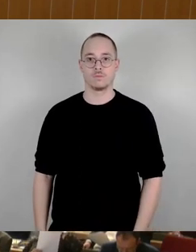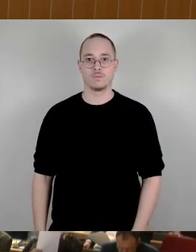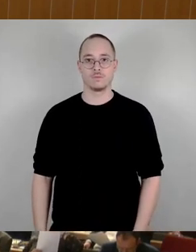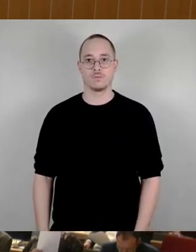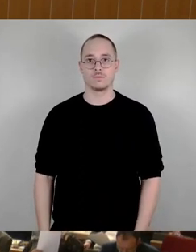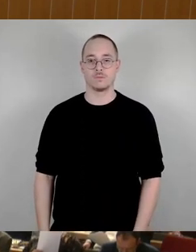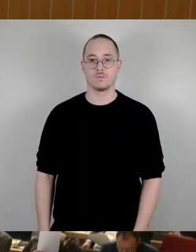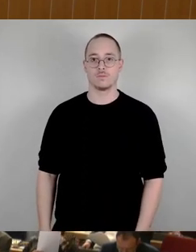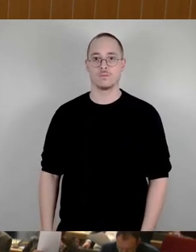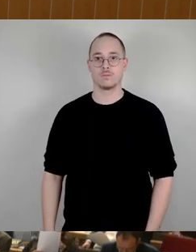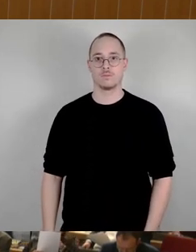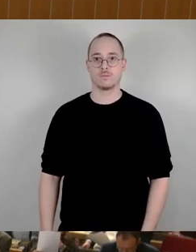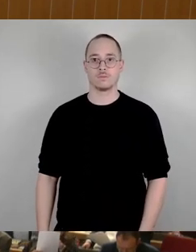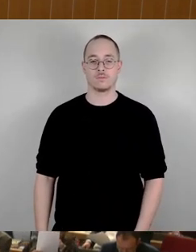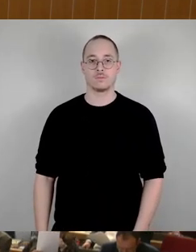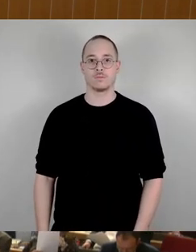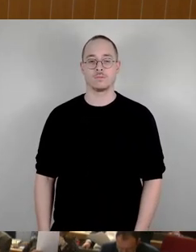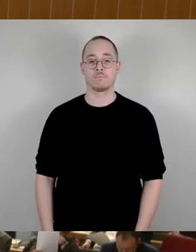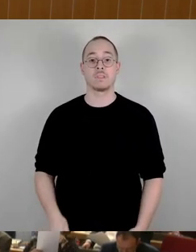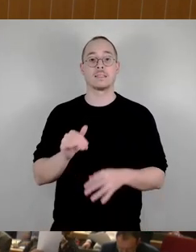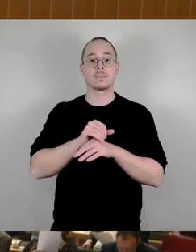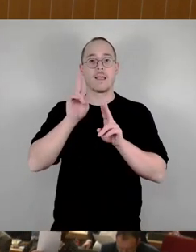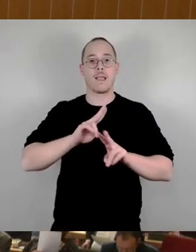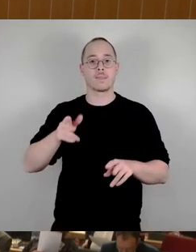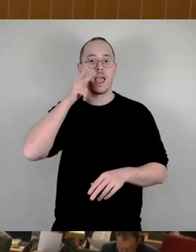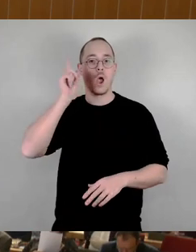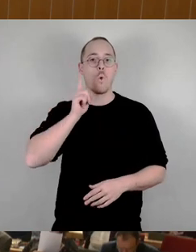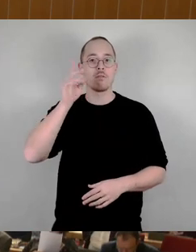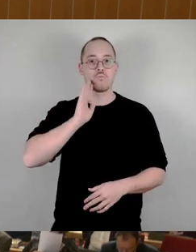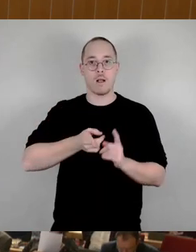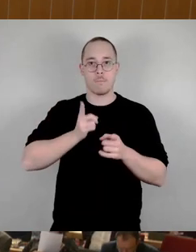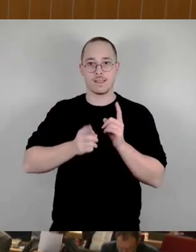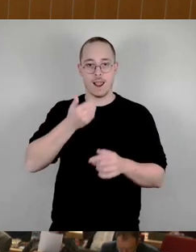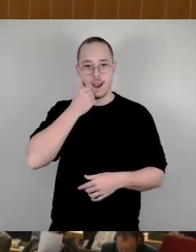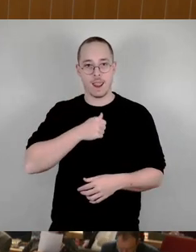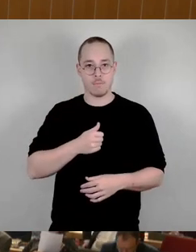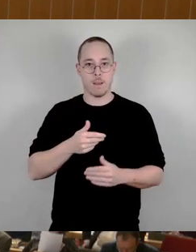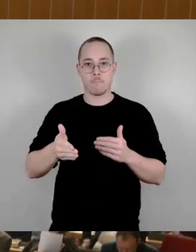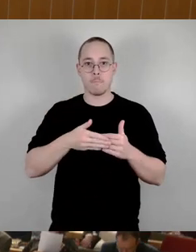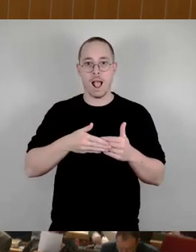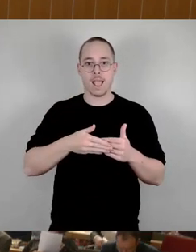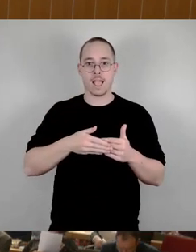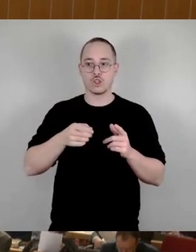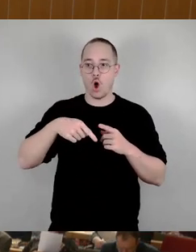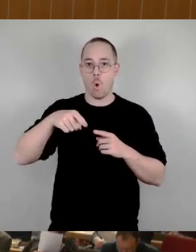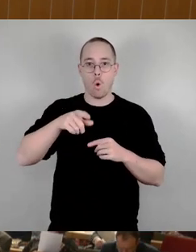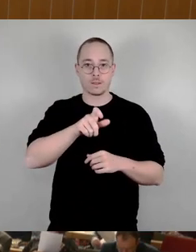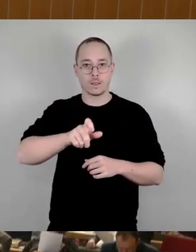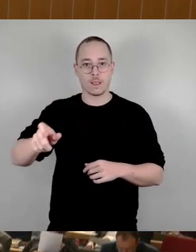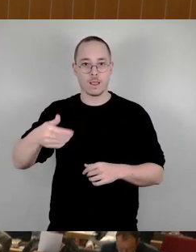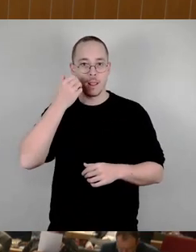Sehr geehrter Herr Oberbürgermeister, sehr geehrte Beigeordnete, sehr geehrte Stadträtinnen und Stadträte, liebe Gäste.